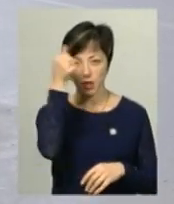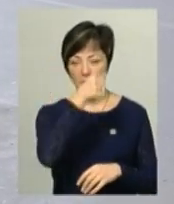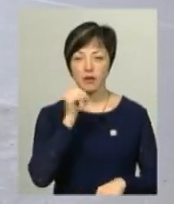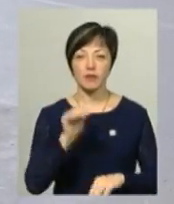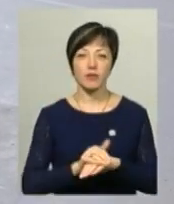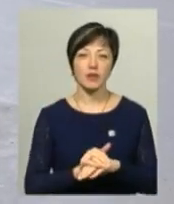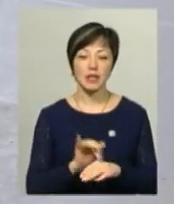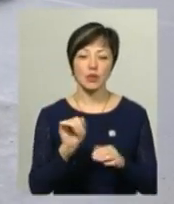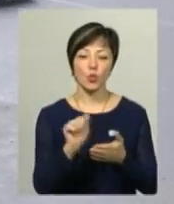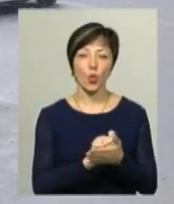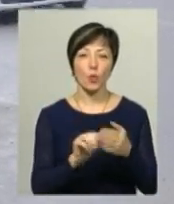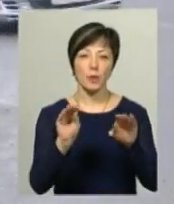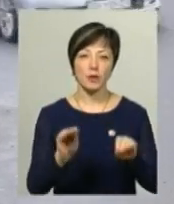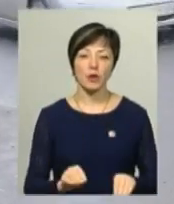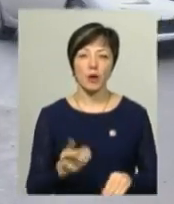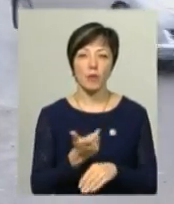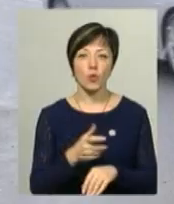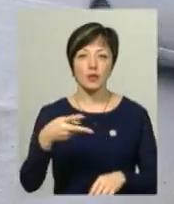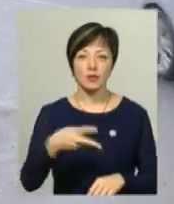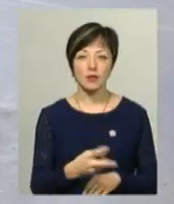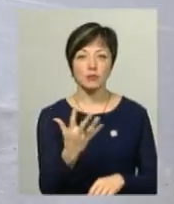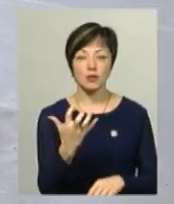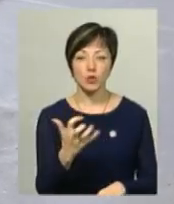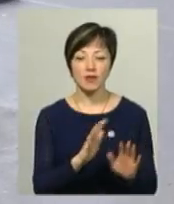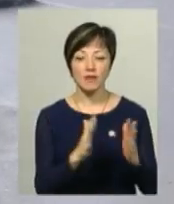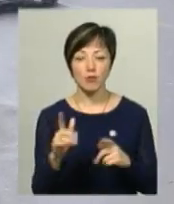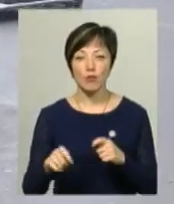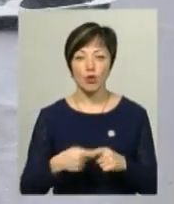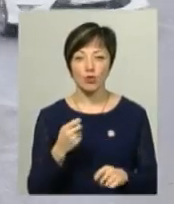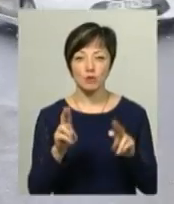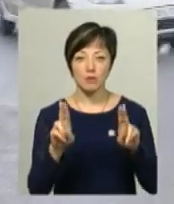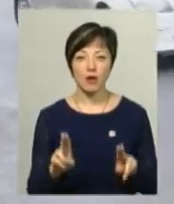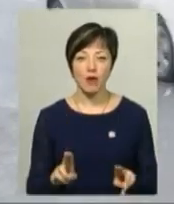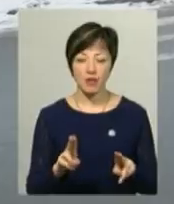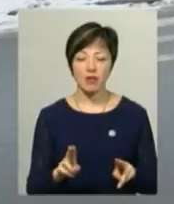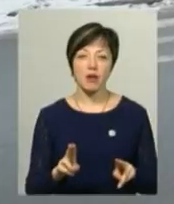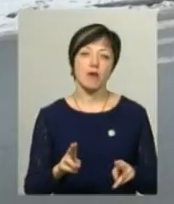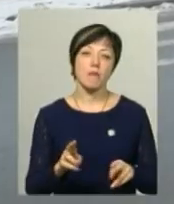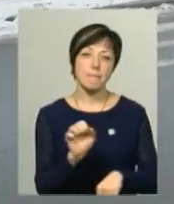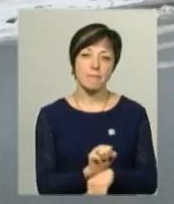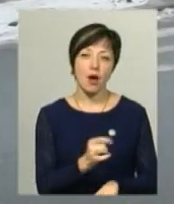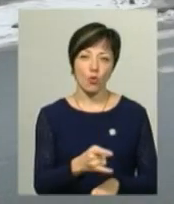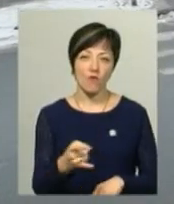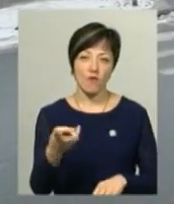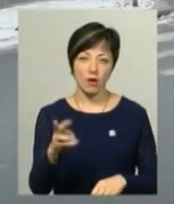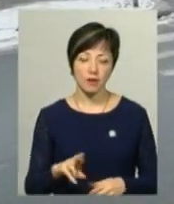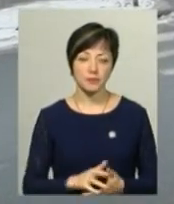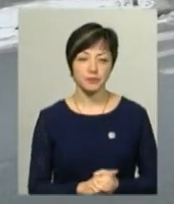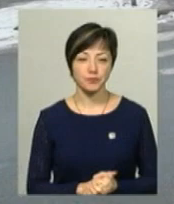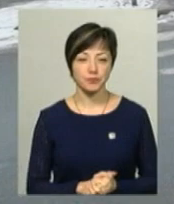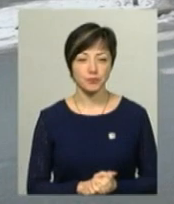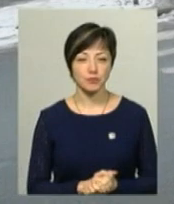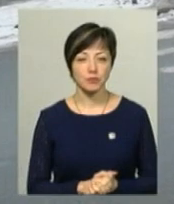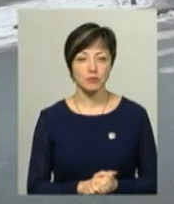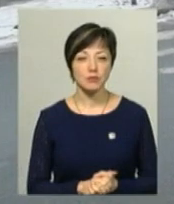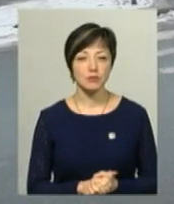виявлено та задокументовано понад 2500 випадків порушення правил дорожнього руху, саме в сфері паркування. Михайло Жила,